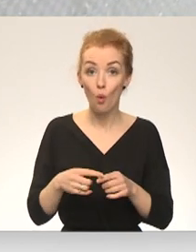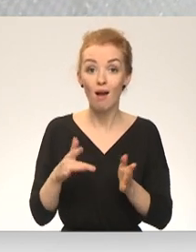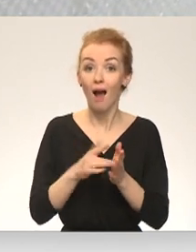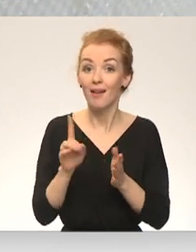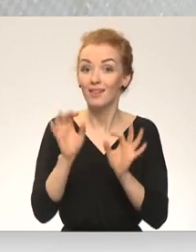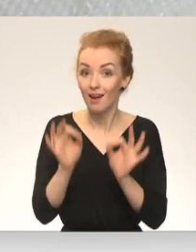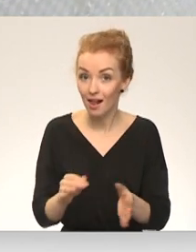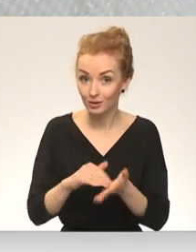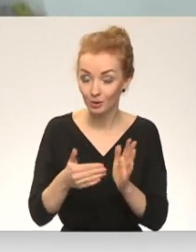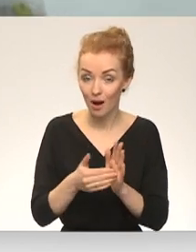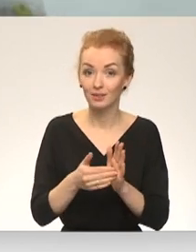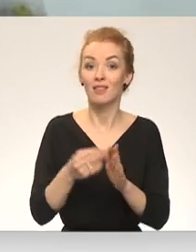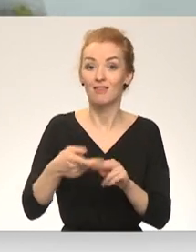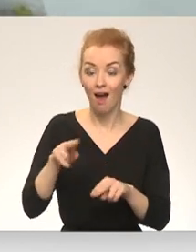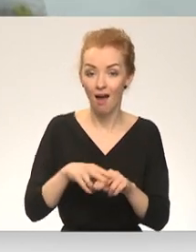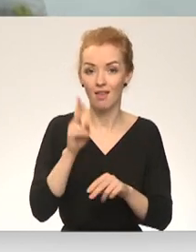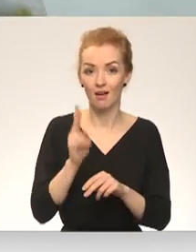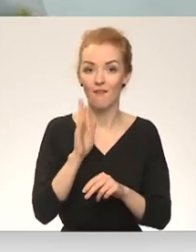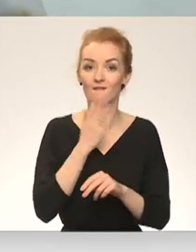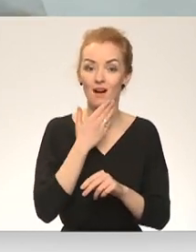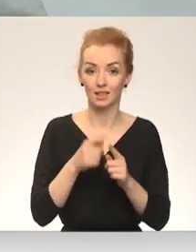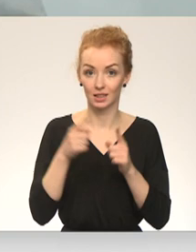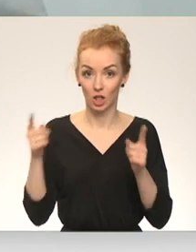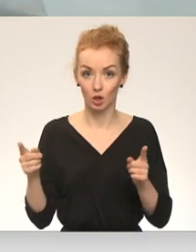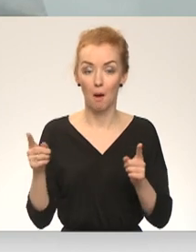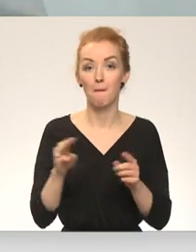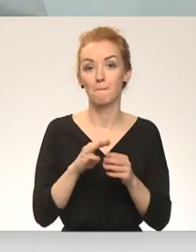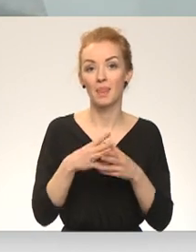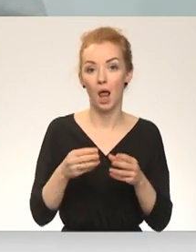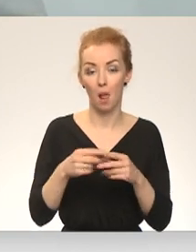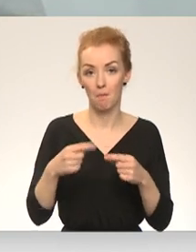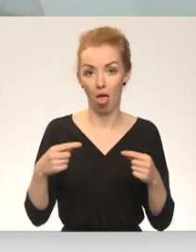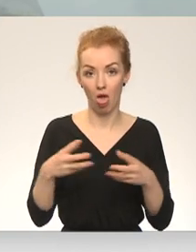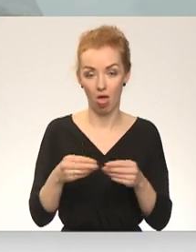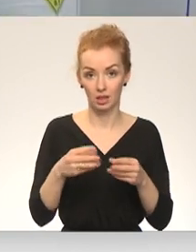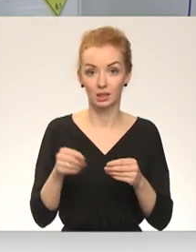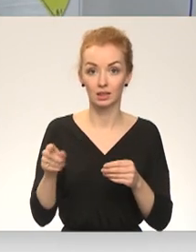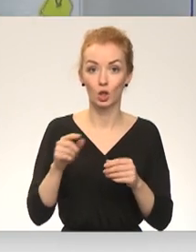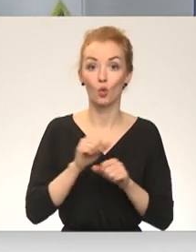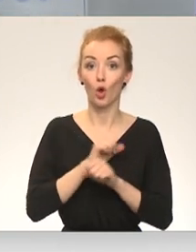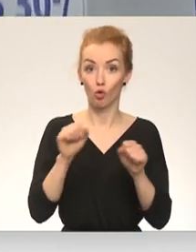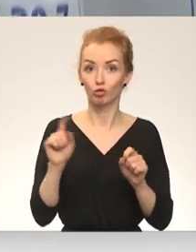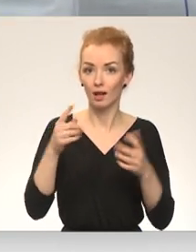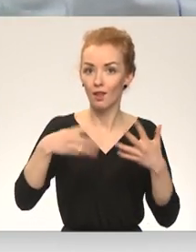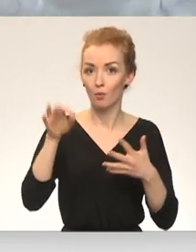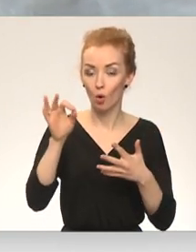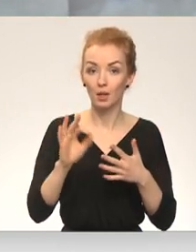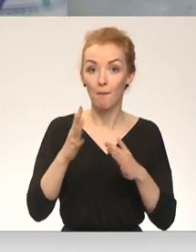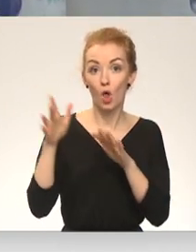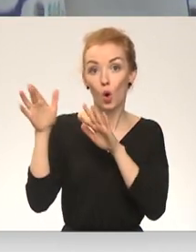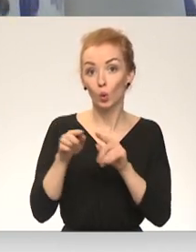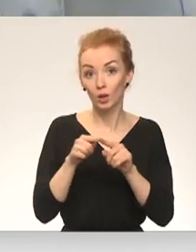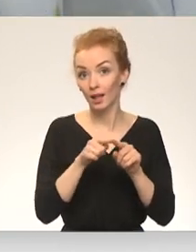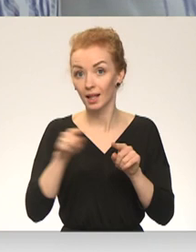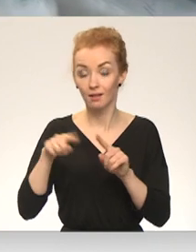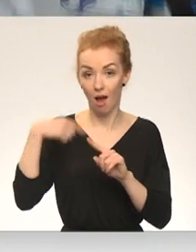situācija ir tāda, ka vasaras sezonai minerālmēsli nodrošinājums ir par 90%. Bet no rudensējas līdz nākamajam